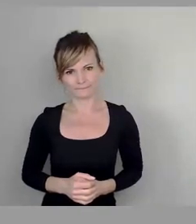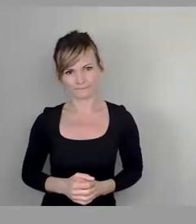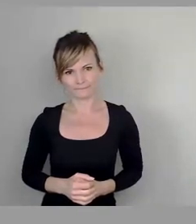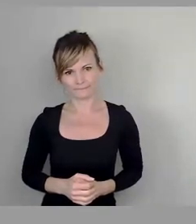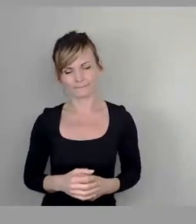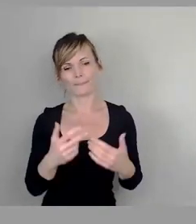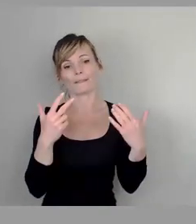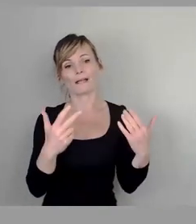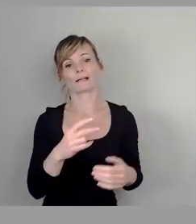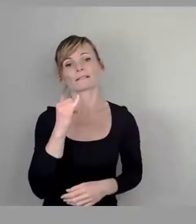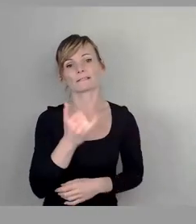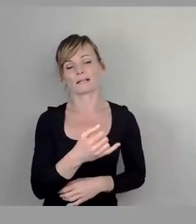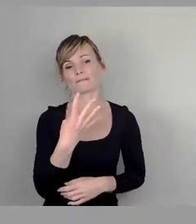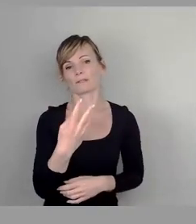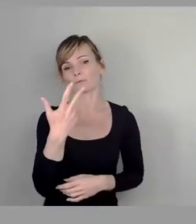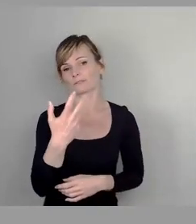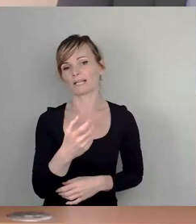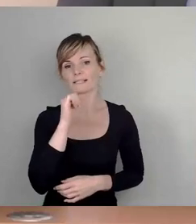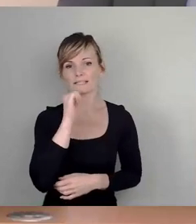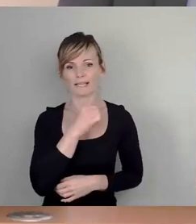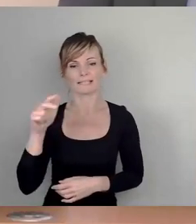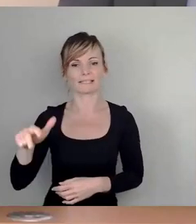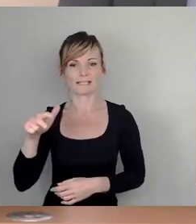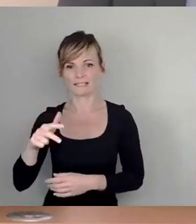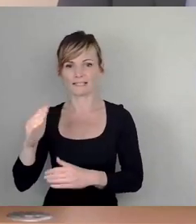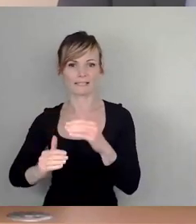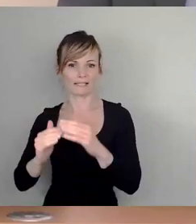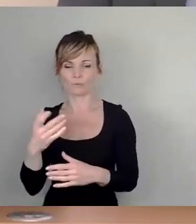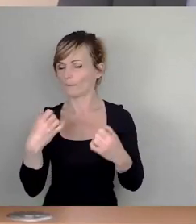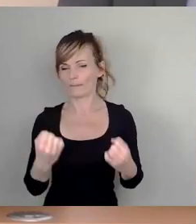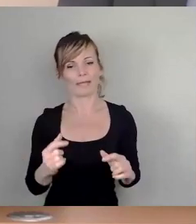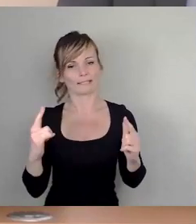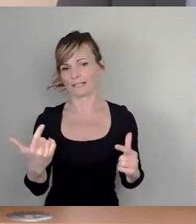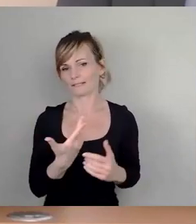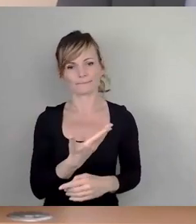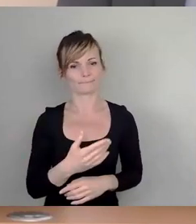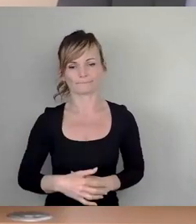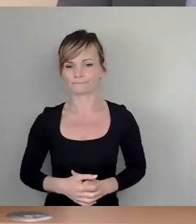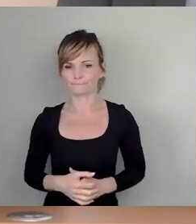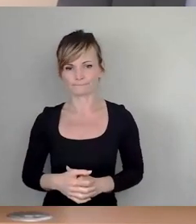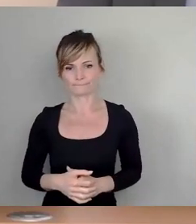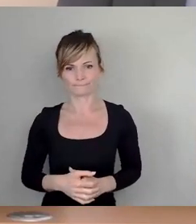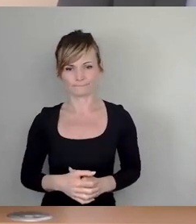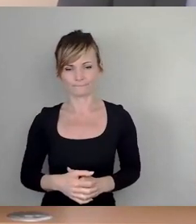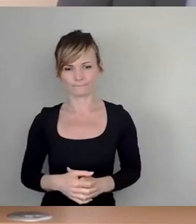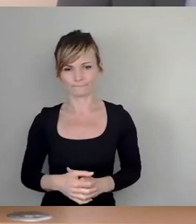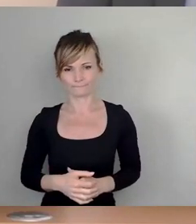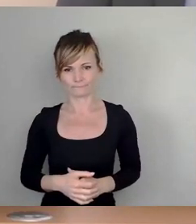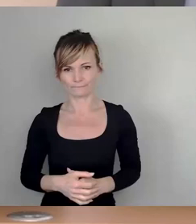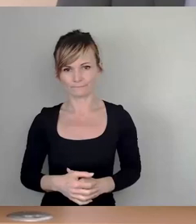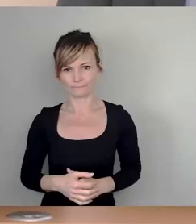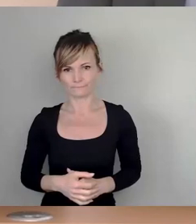8, ja, 34, nein, 13 Enthaltungen, hat auch keine Mehrheit gefunden. Und soweit sind wir beim unveränderten federführenden